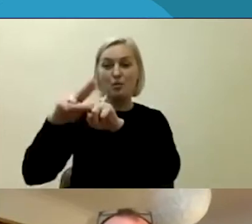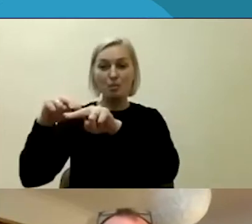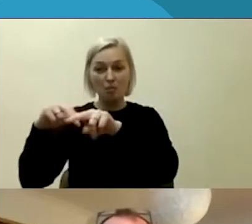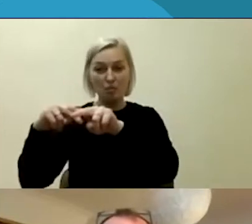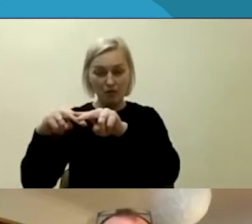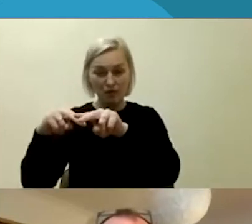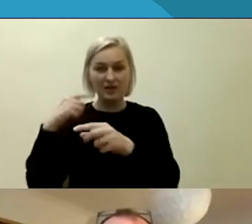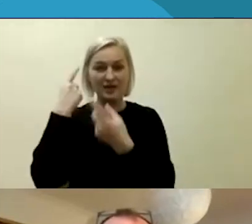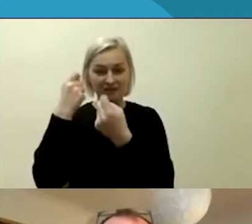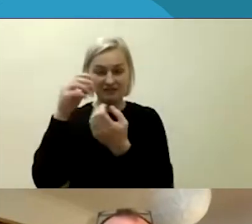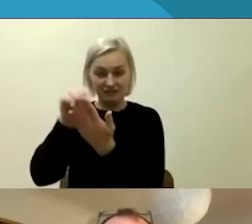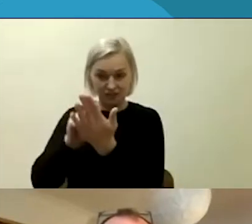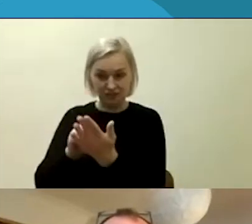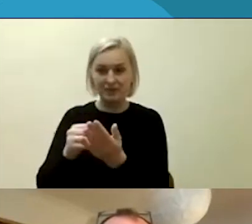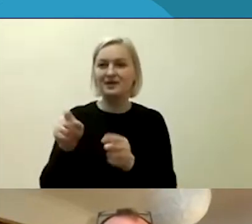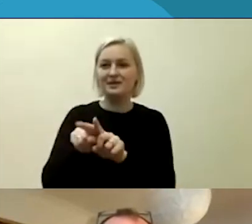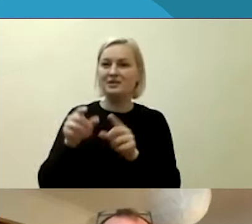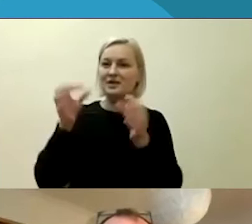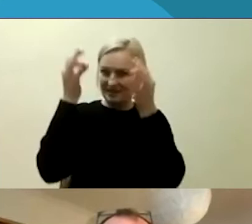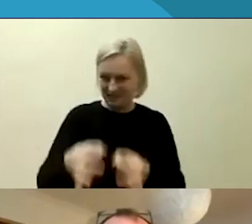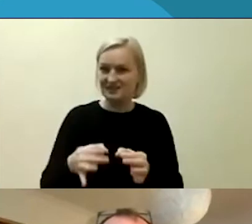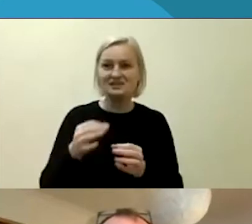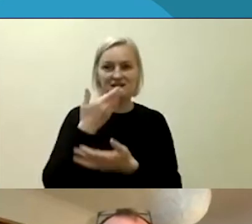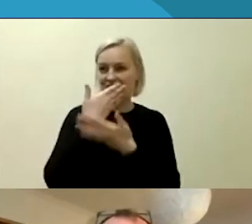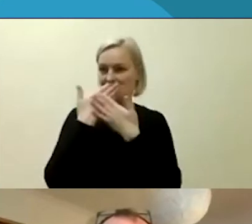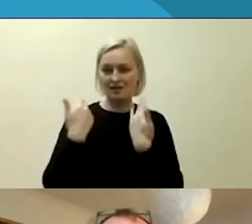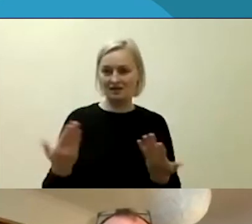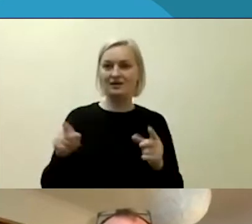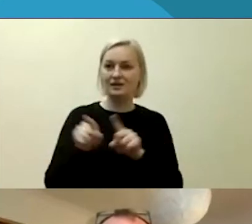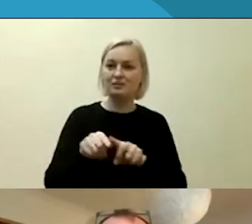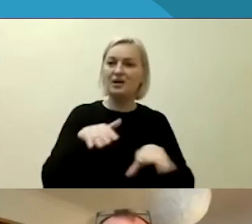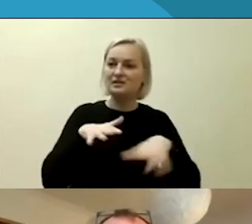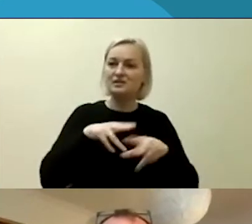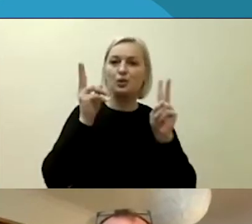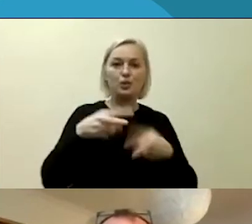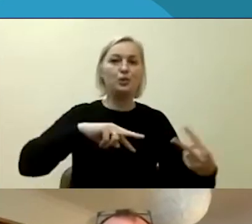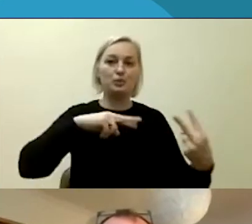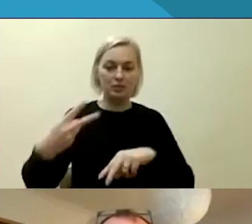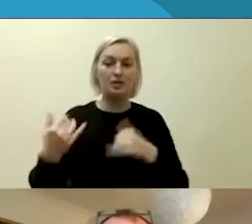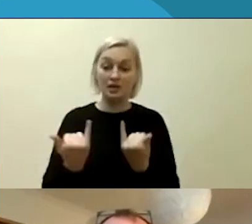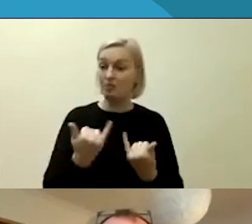kad reikia pakeisti situaciją. Ir man atrodo, kad dabar situacija tikrai labai daug žadanti.